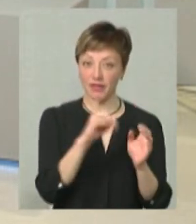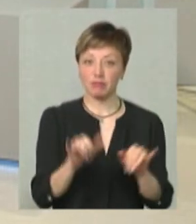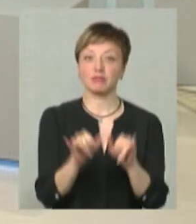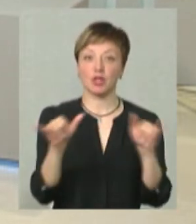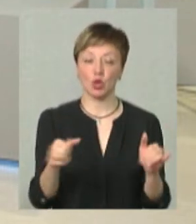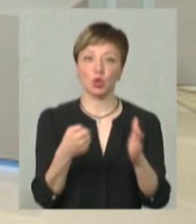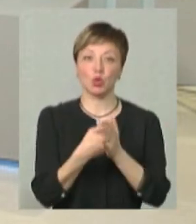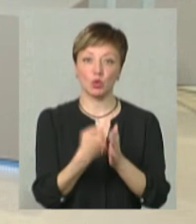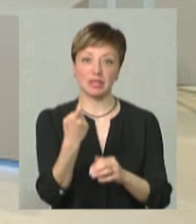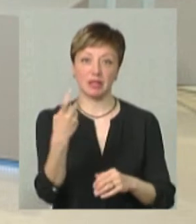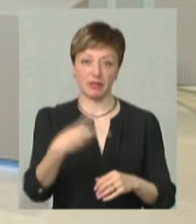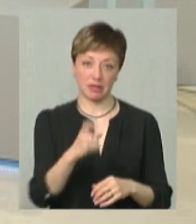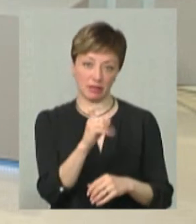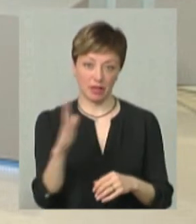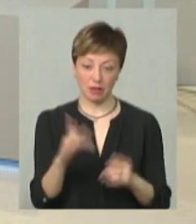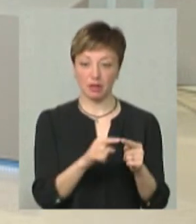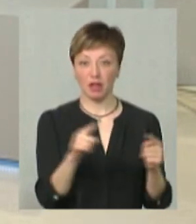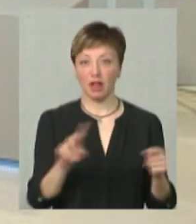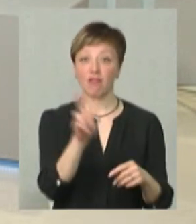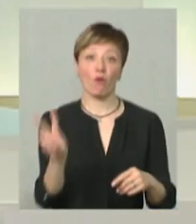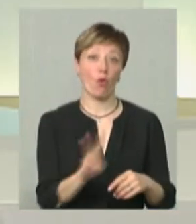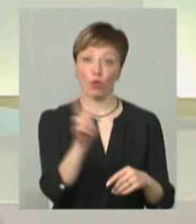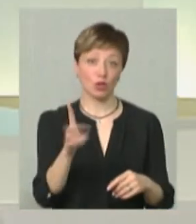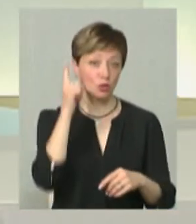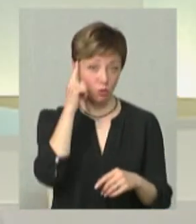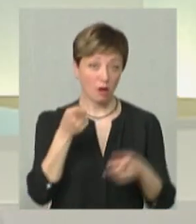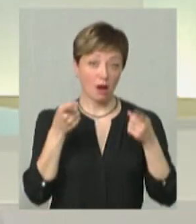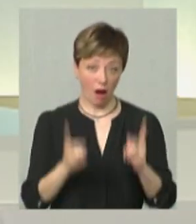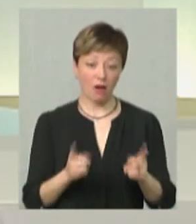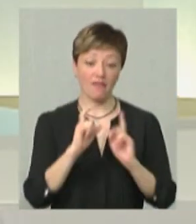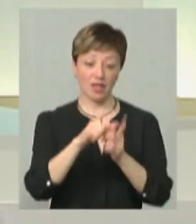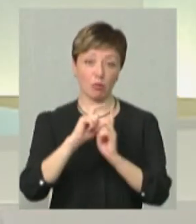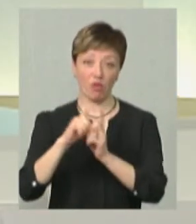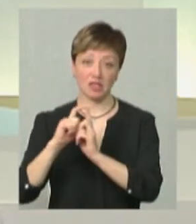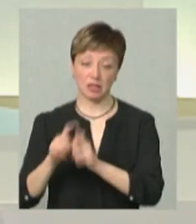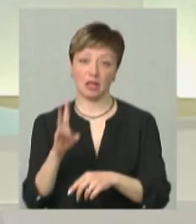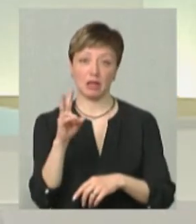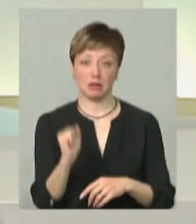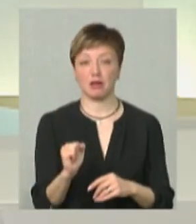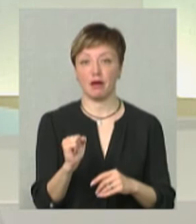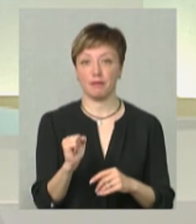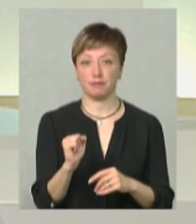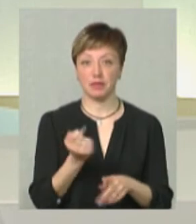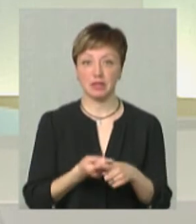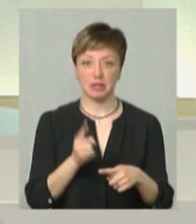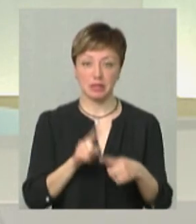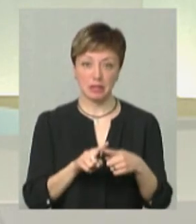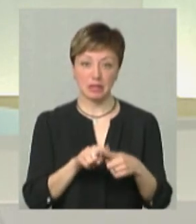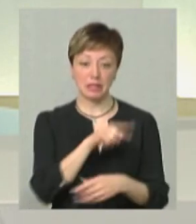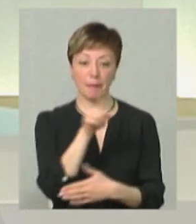збільшили до 20 хвилин, тобто протягом двох годин. Я думаю, що цілком реально відповісти на ці